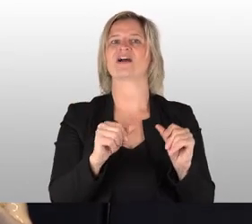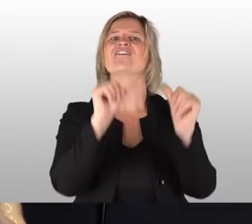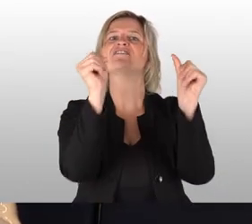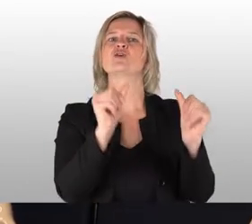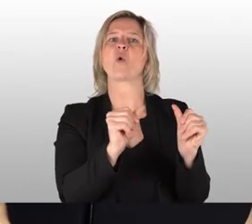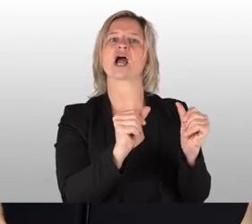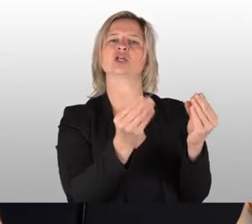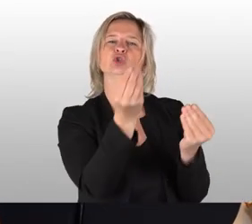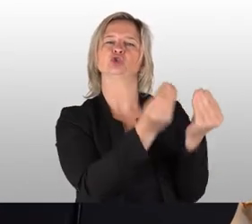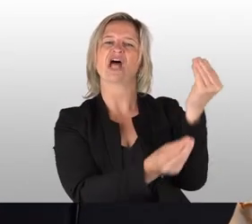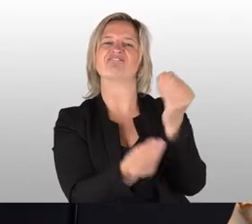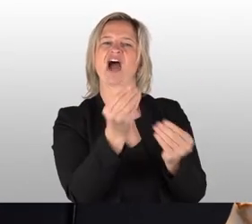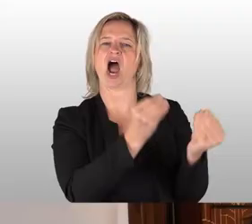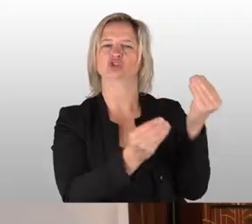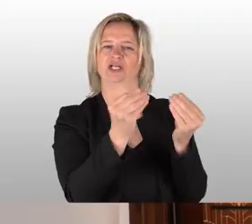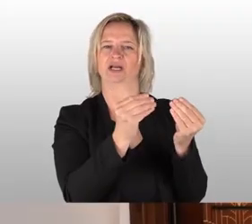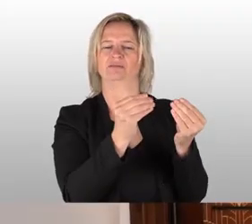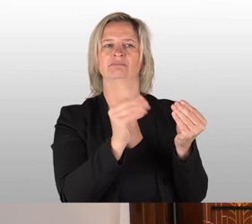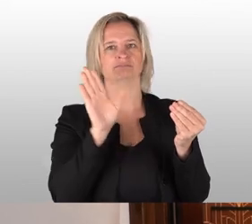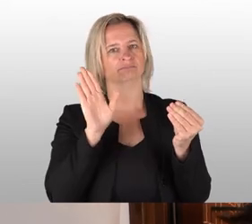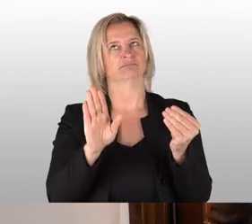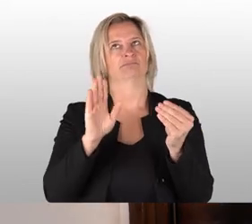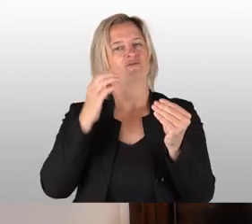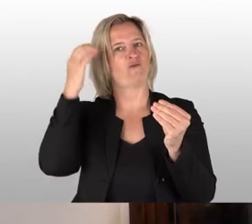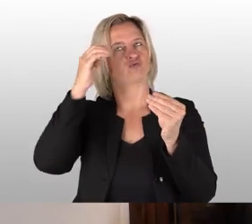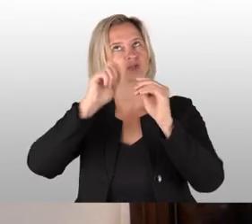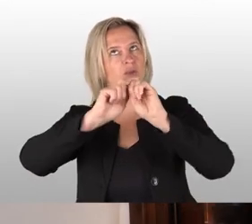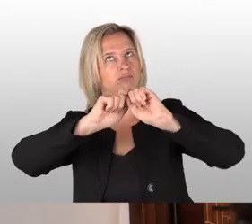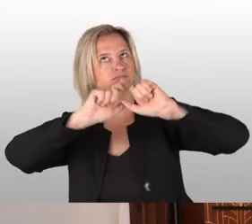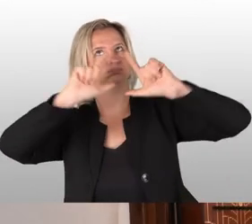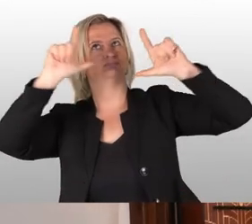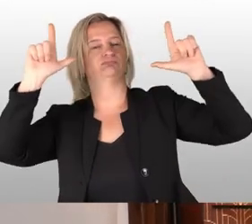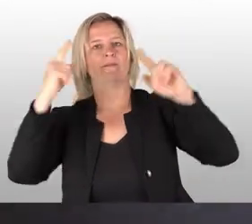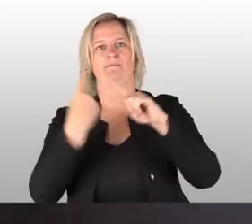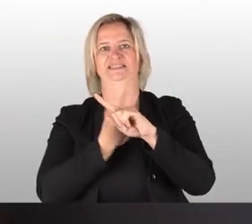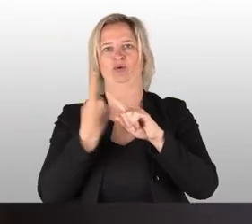ist die Bemalung von Figuren, eine ganz besondere Vorstellung. Und ich möchte Ihnen dazu etwas zeigen.